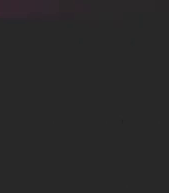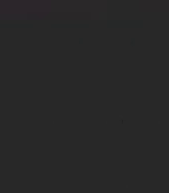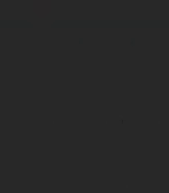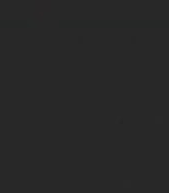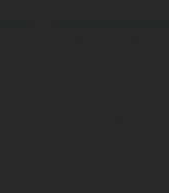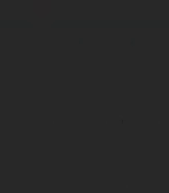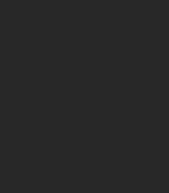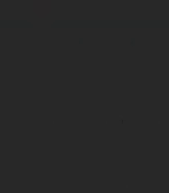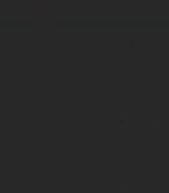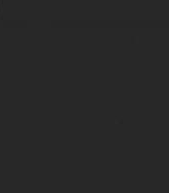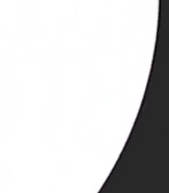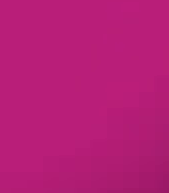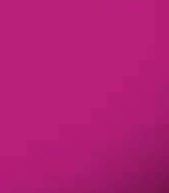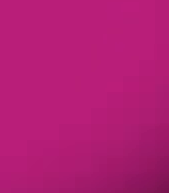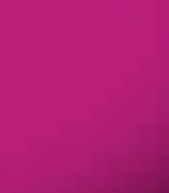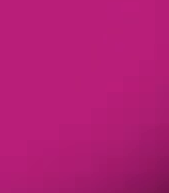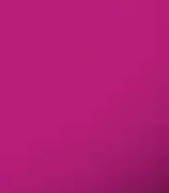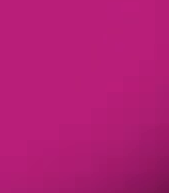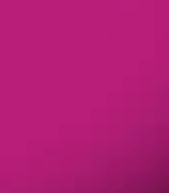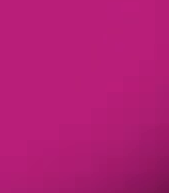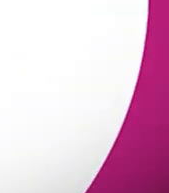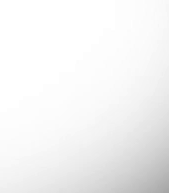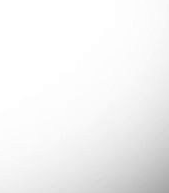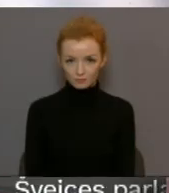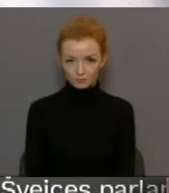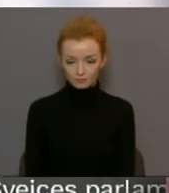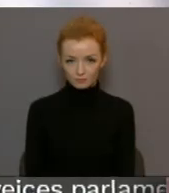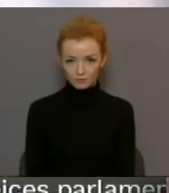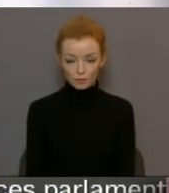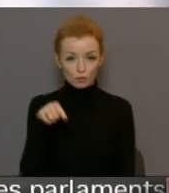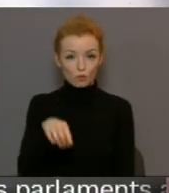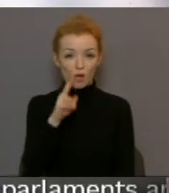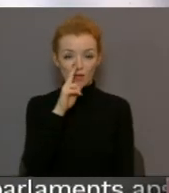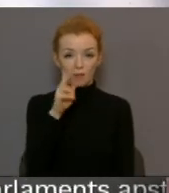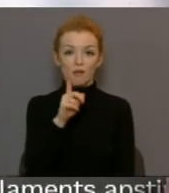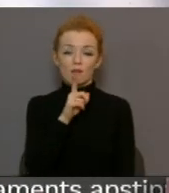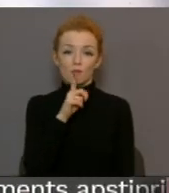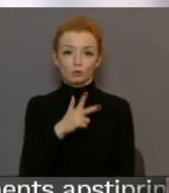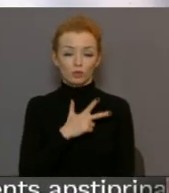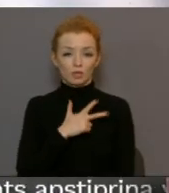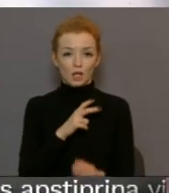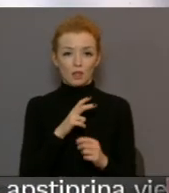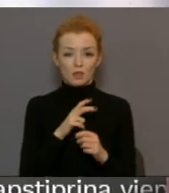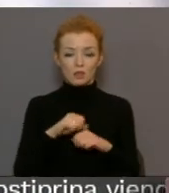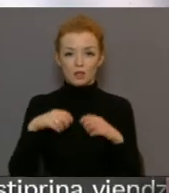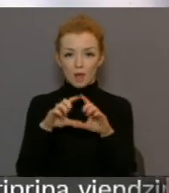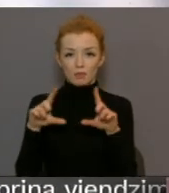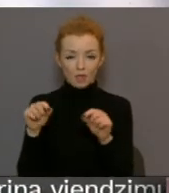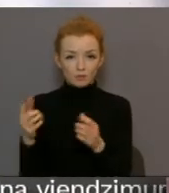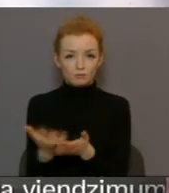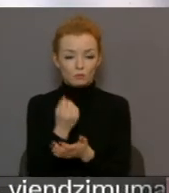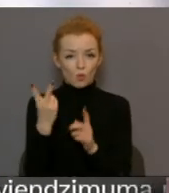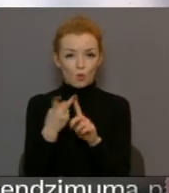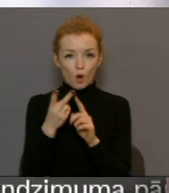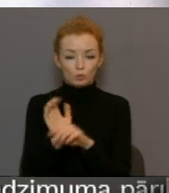Re, visi ēters ir te! Šorundēļ Liepājas sociālais dienest saņēma otro sūtījumu ar